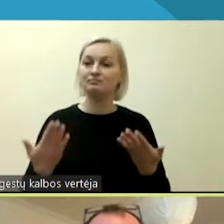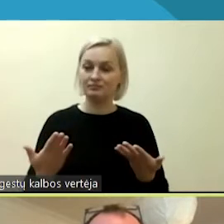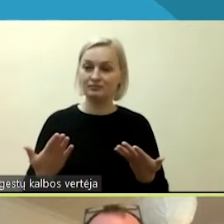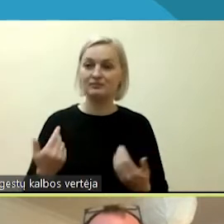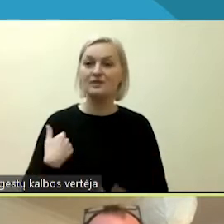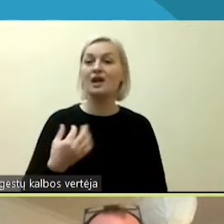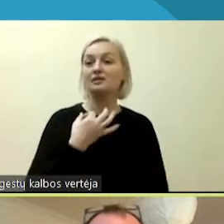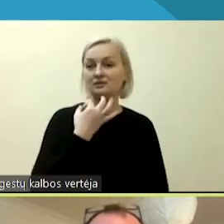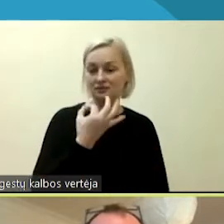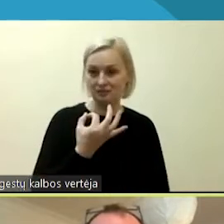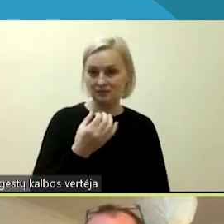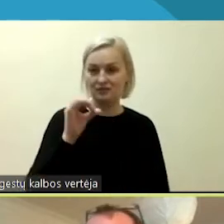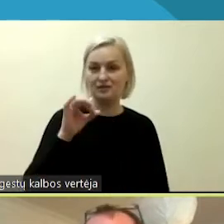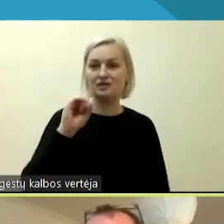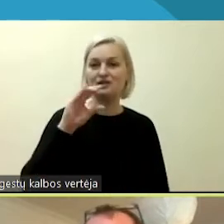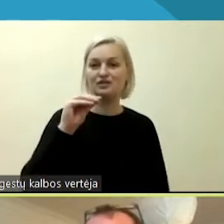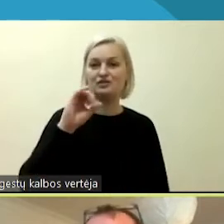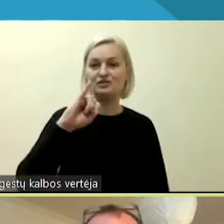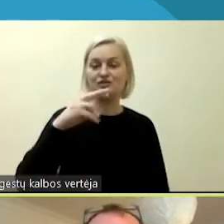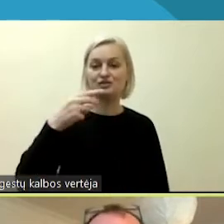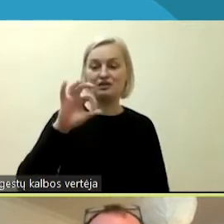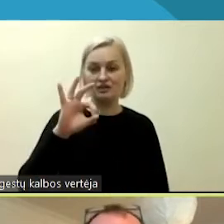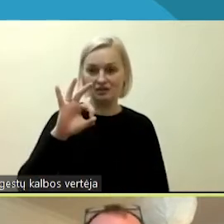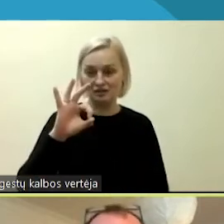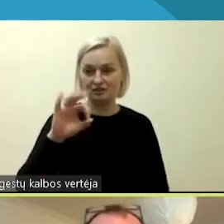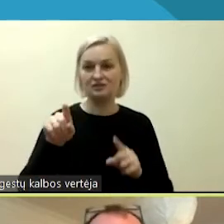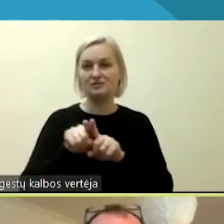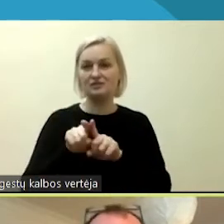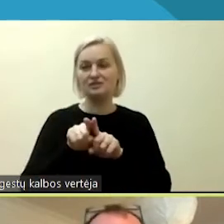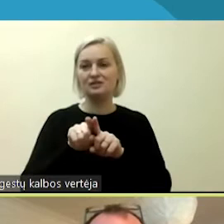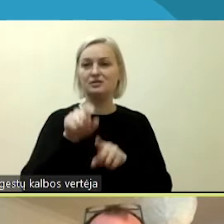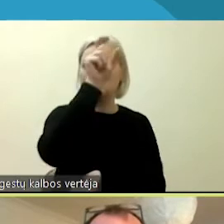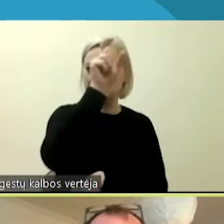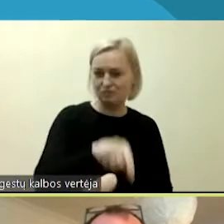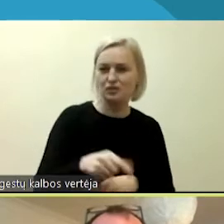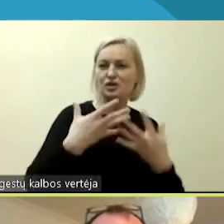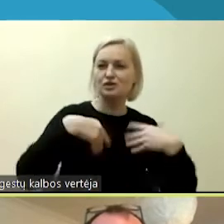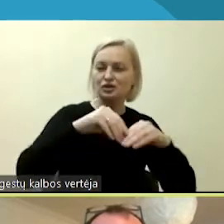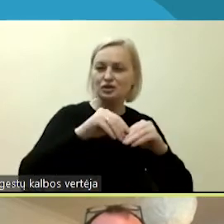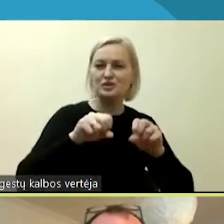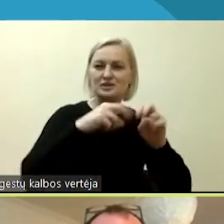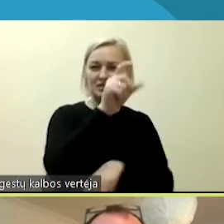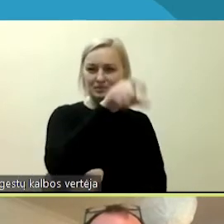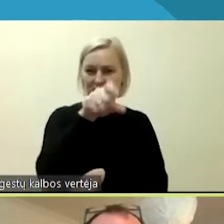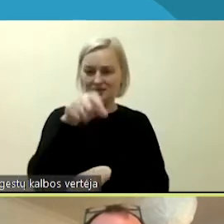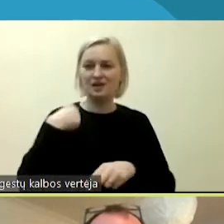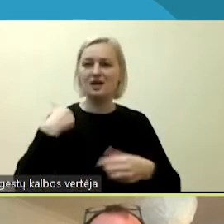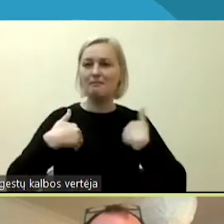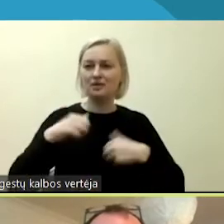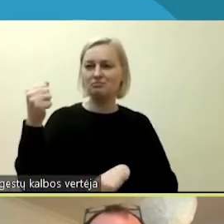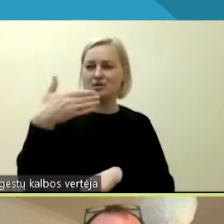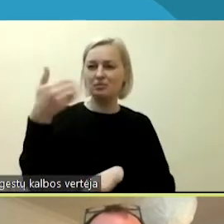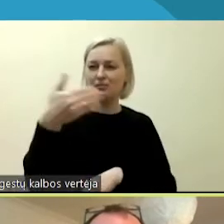kaip buvo sakytą, aš esu Šainas Aukaris, esu bendruomenės plėtros ir žmogaus, neįsiu specialistas. Pasistengsiu, kuo greičiau perveikti per savo